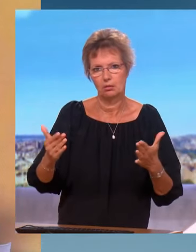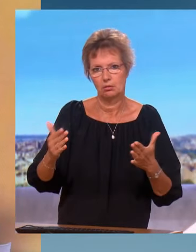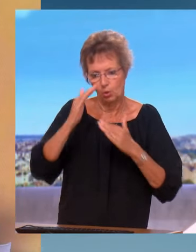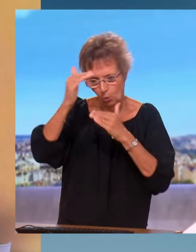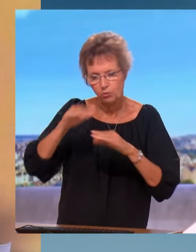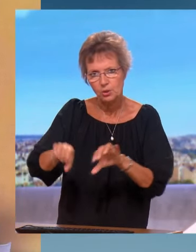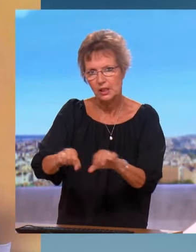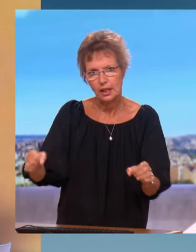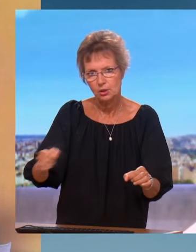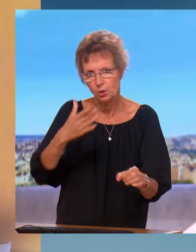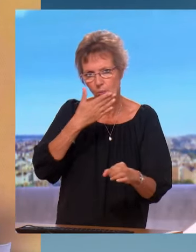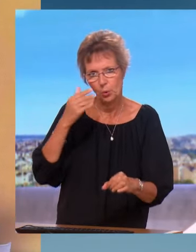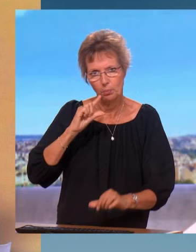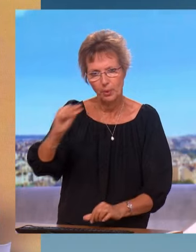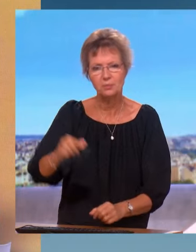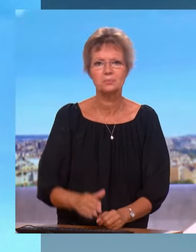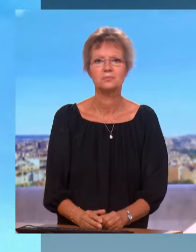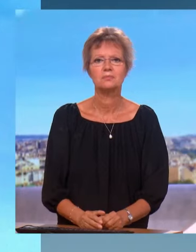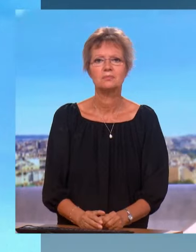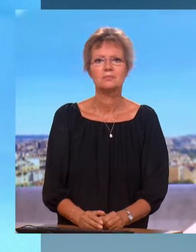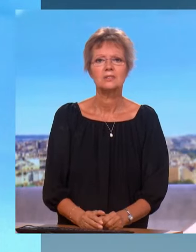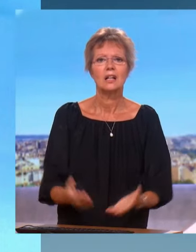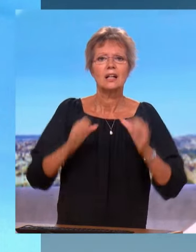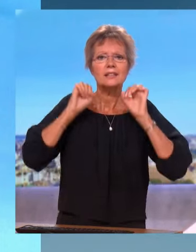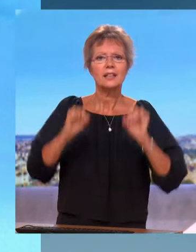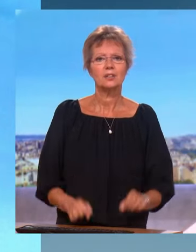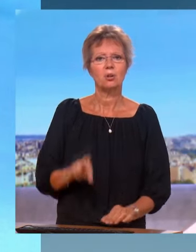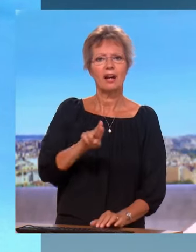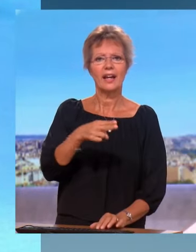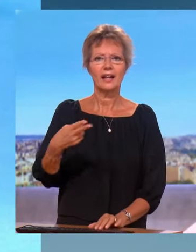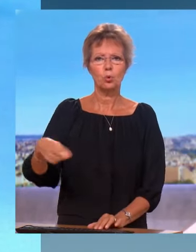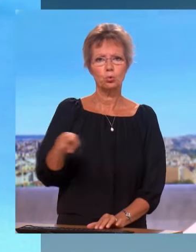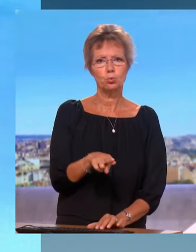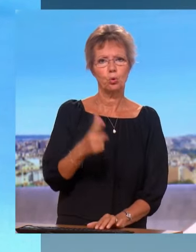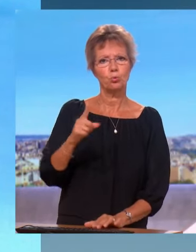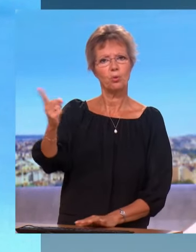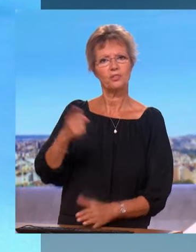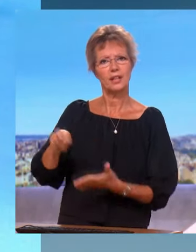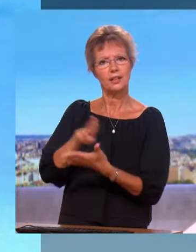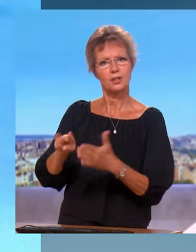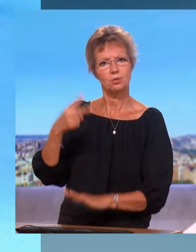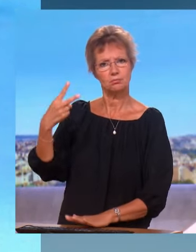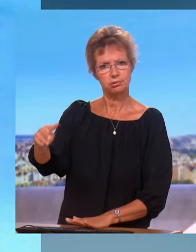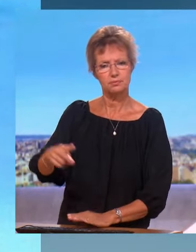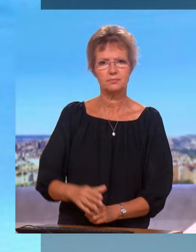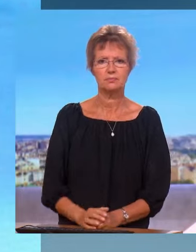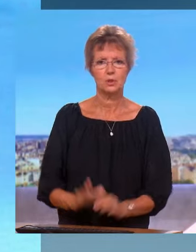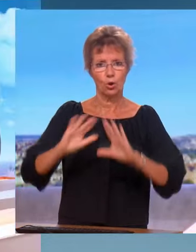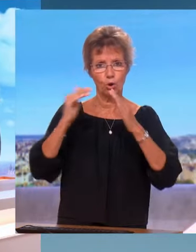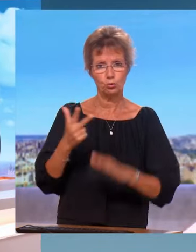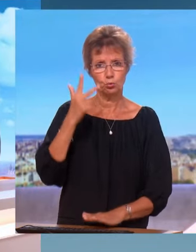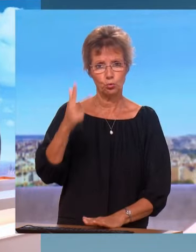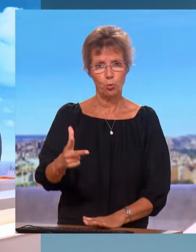sollicitant la confiance des Français. Autre fait marquant, le retour de sénateurs au Rassemblement national. Il y en a deux dans votre région,'ailleurs, c'est ce que titre la Voix du Nord ce matin. Trois au total.